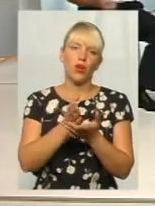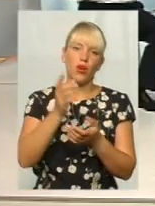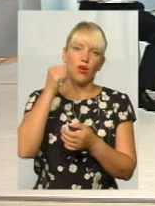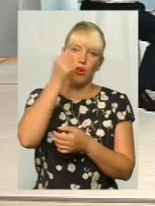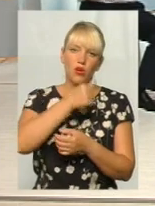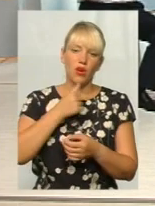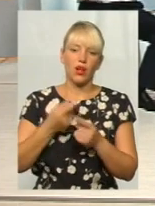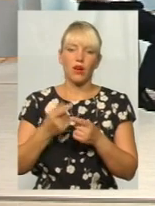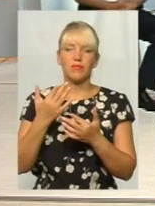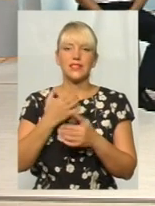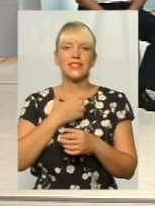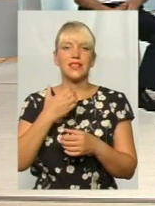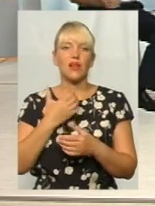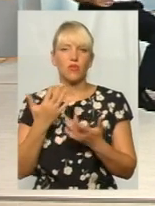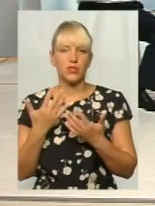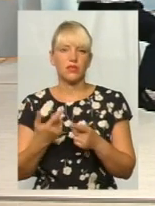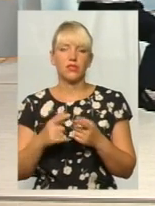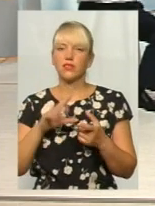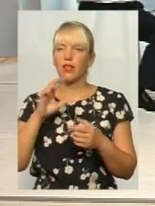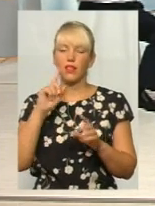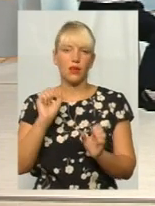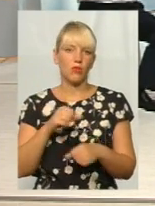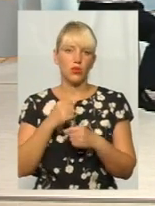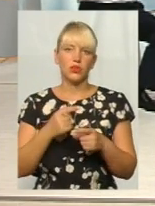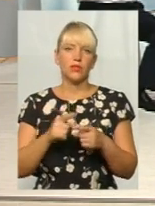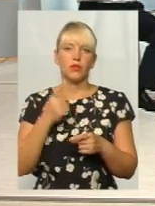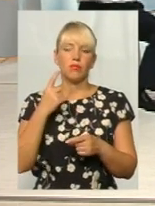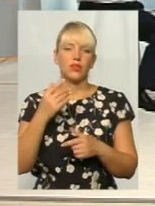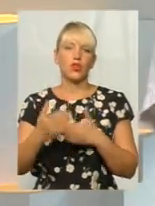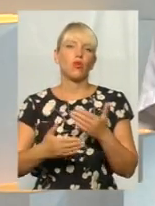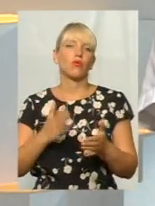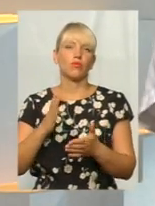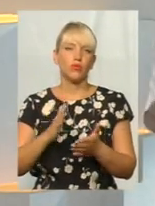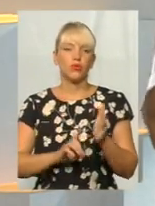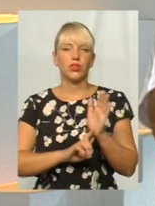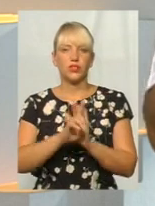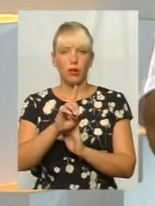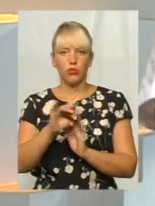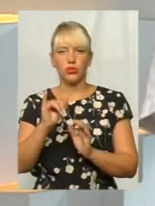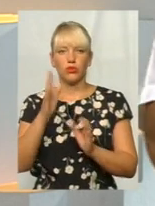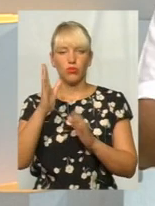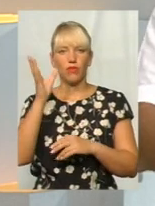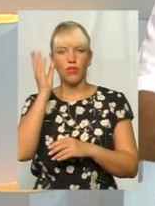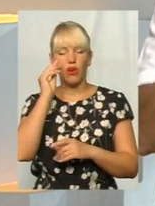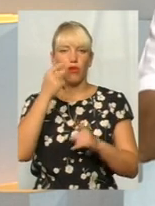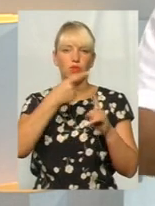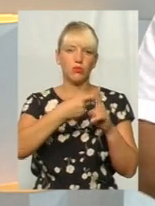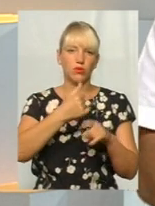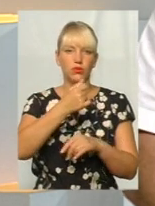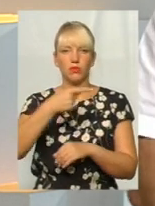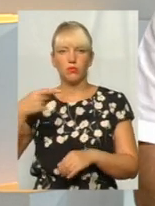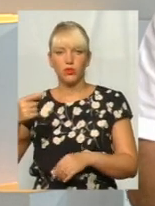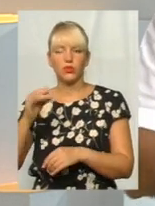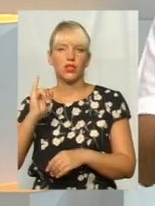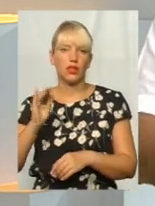місяць, що, чи… Ну, це неможливо. Тому перший крок буде запущений, буде враховано, скажімо, мінуси, плюси, можливо,